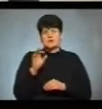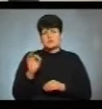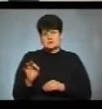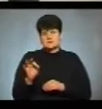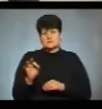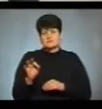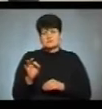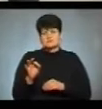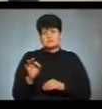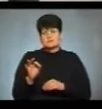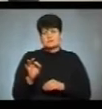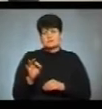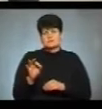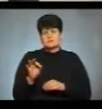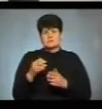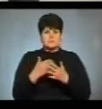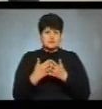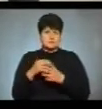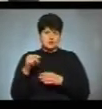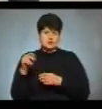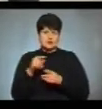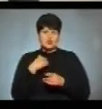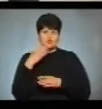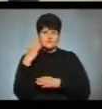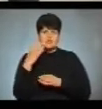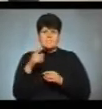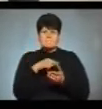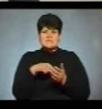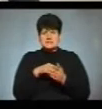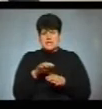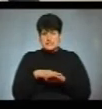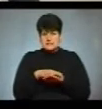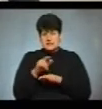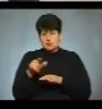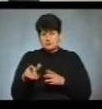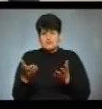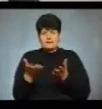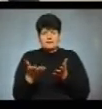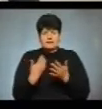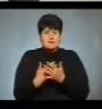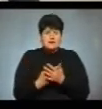голосували десь більше міське населення, тобто більше люди, які, напевне,